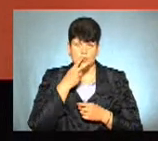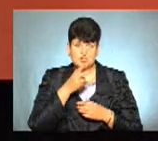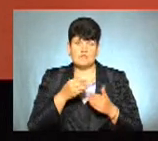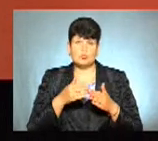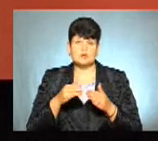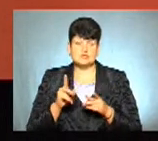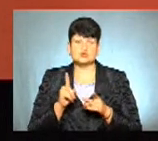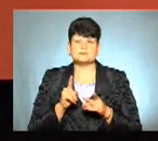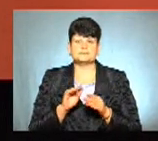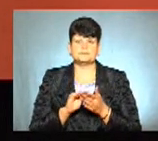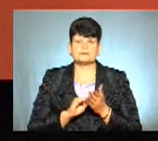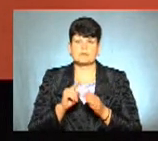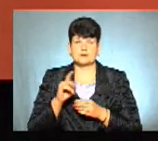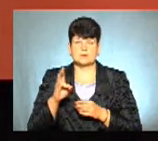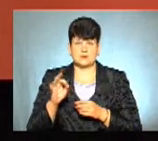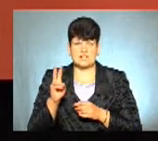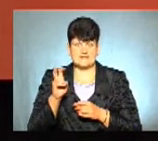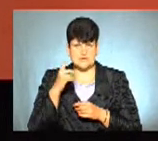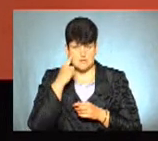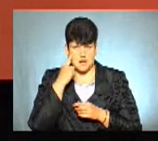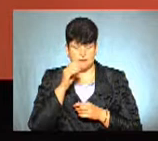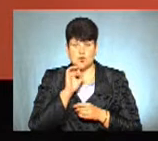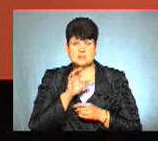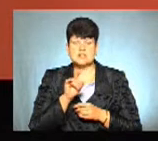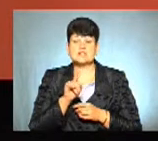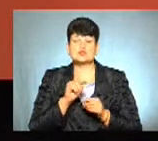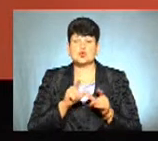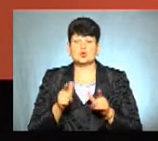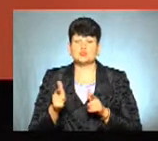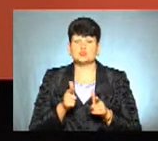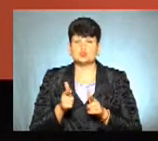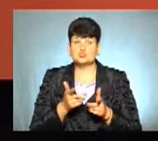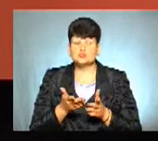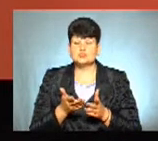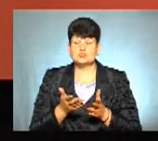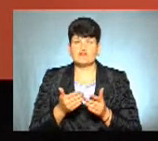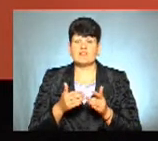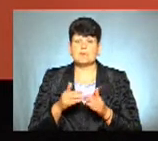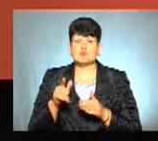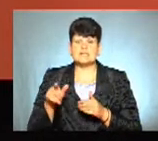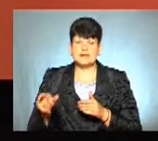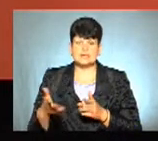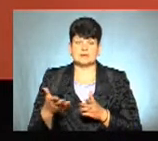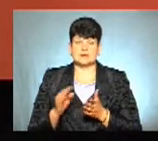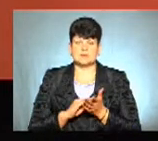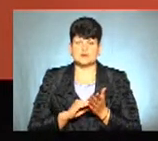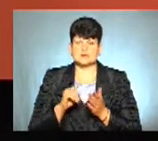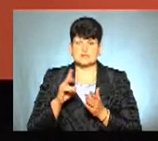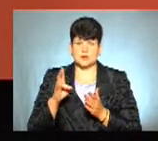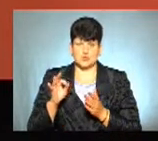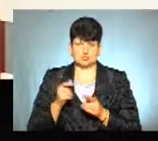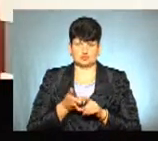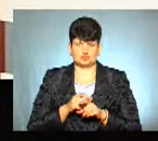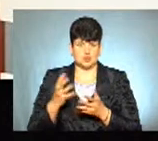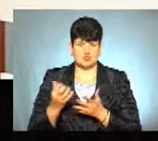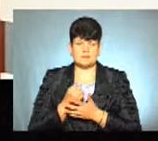склали ЗНО на 200 балів. Розкажіть, які школи готують на випускників, які складають ЗНО найбільш успішно?